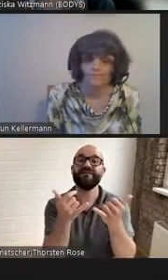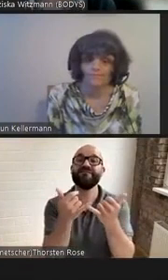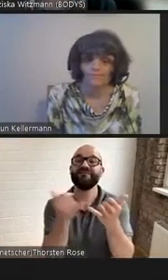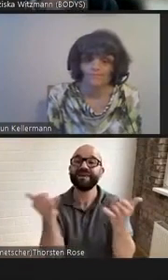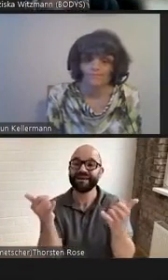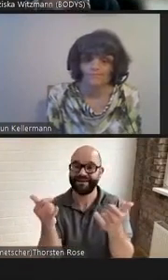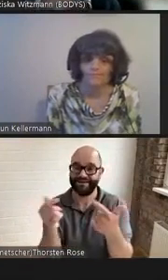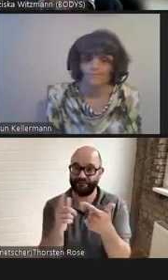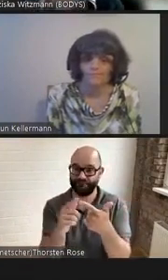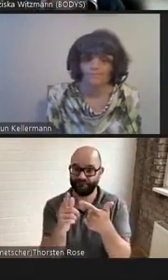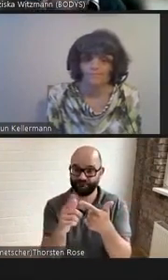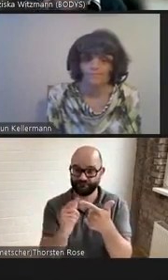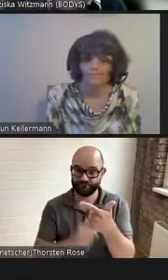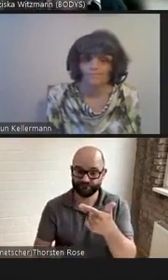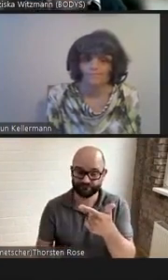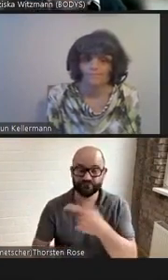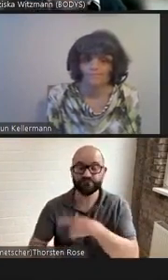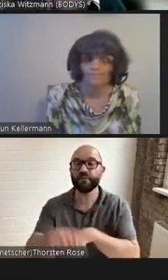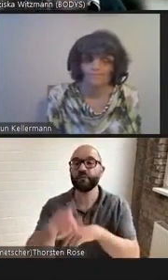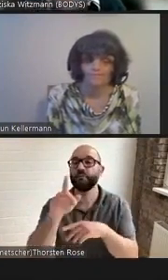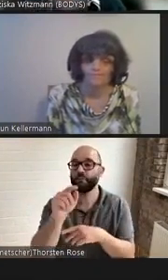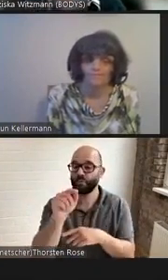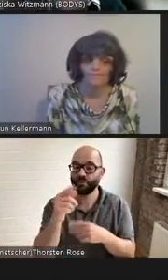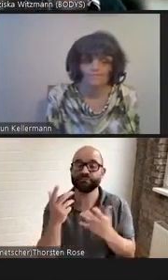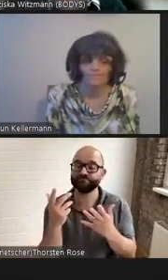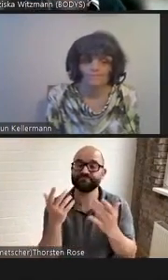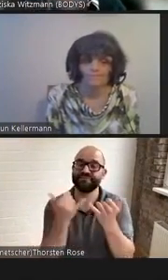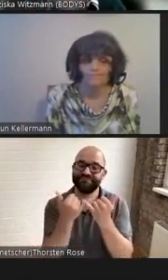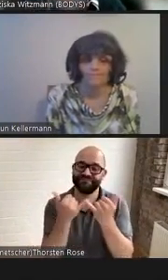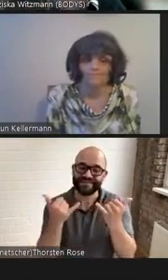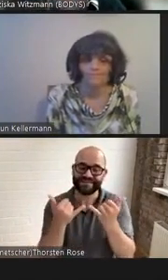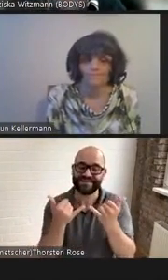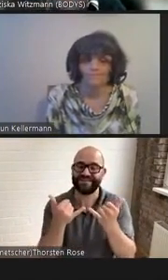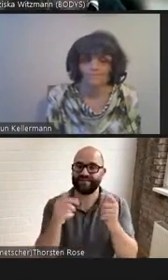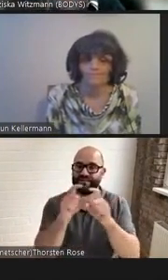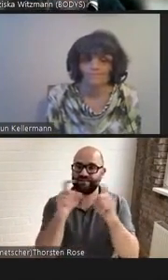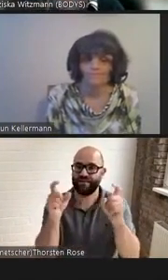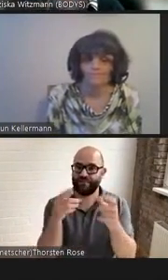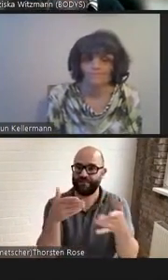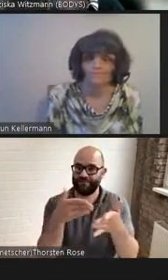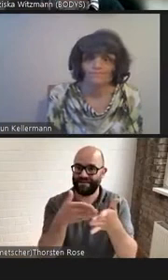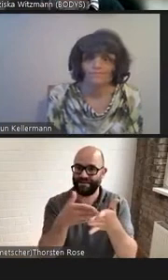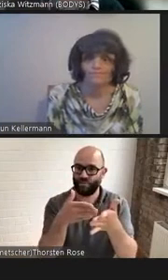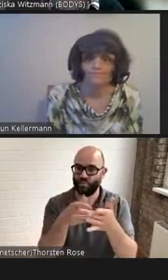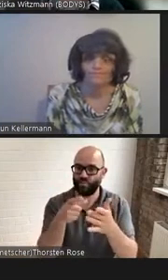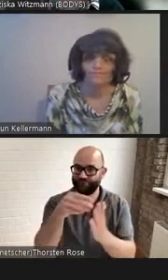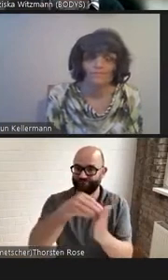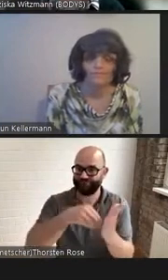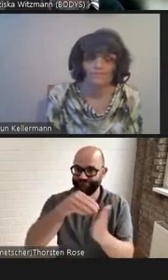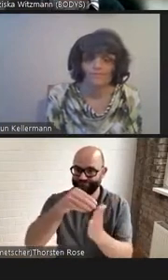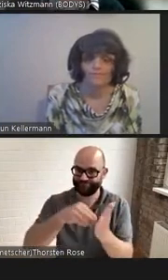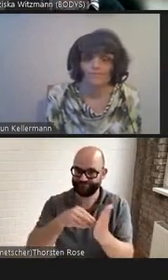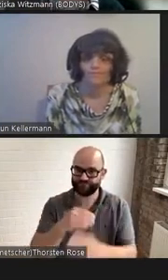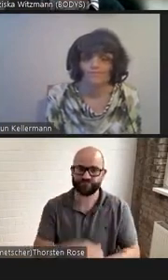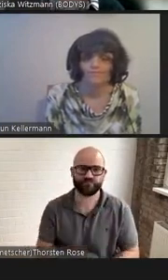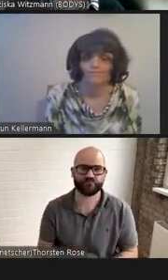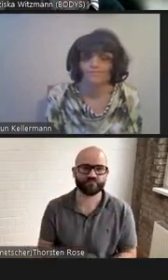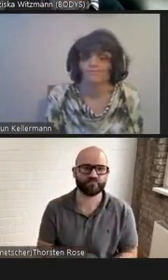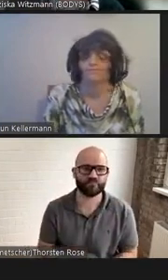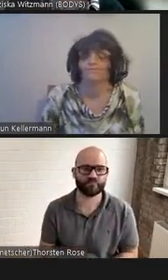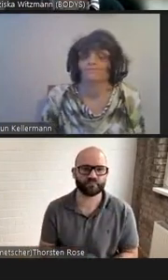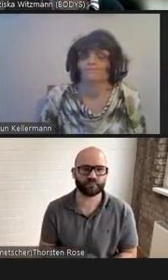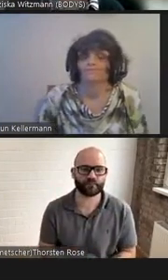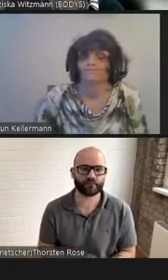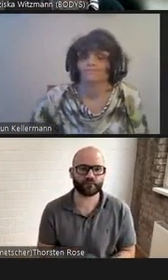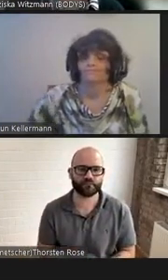wird Behinderung erzählt und gestaltet? Wir würden das eine sprachliche und